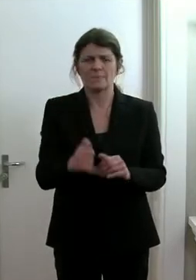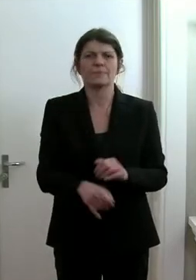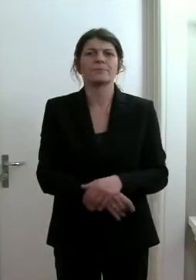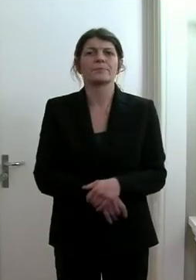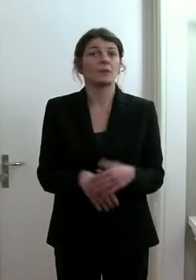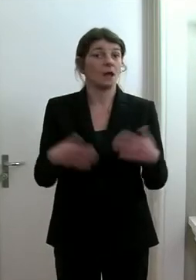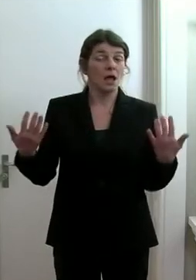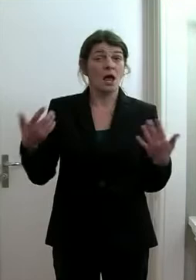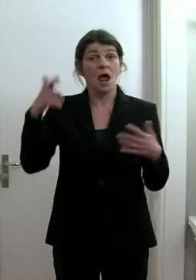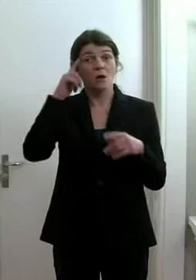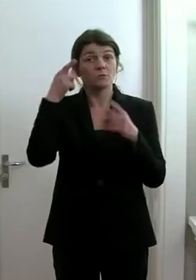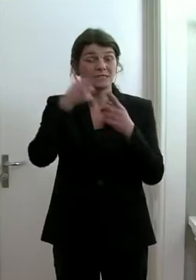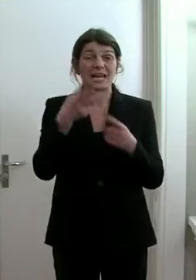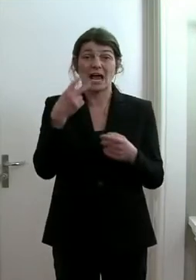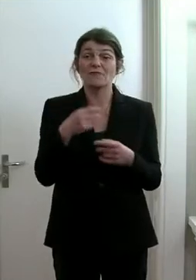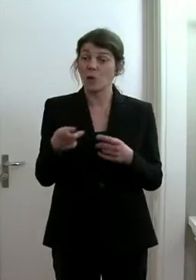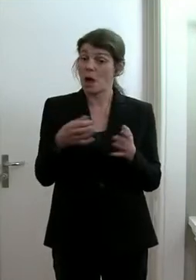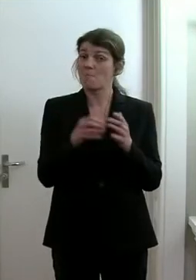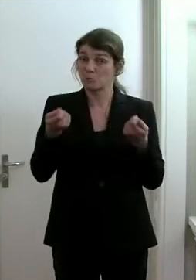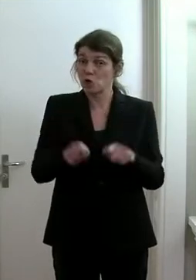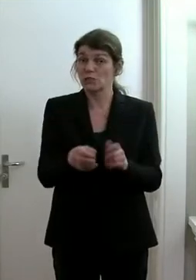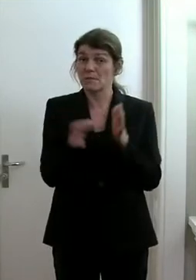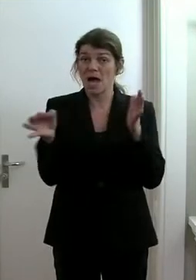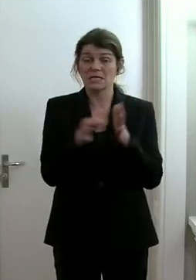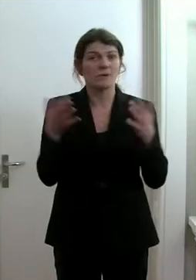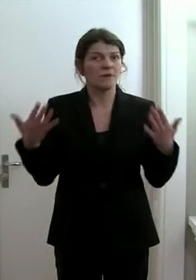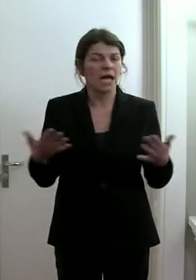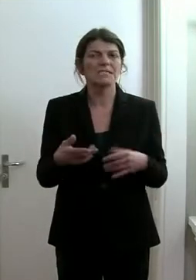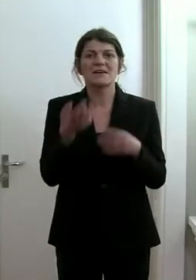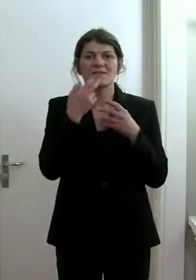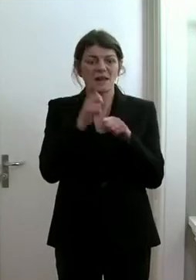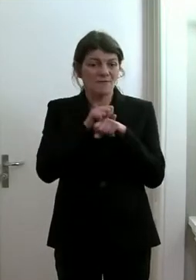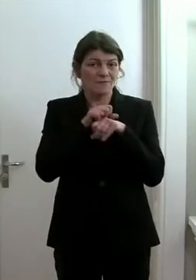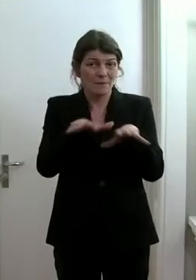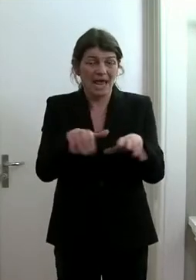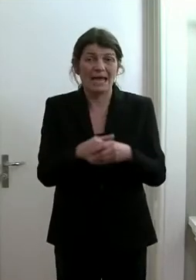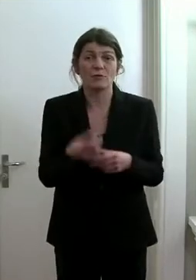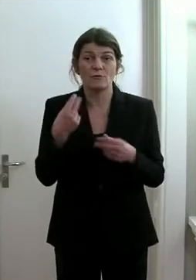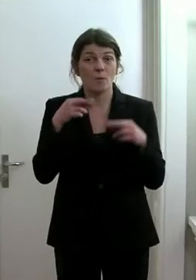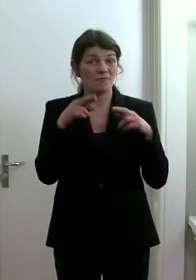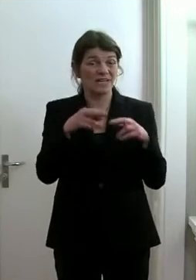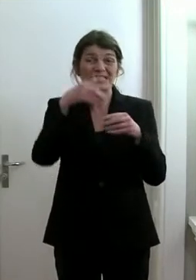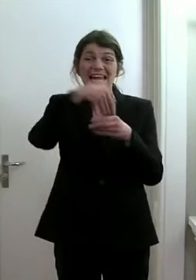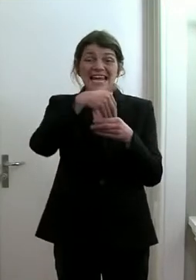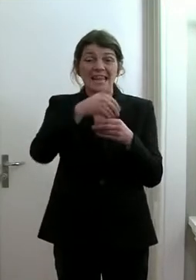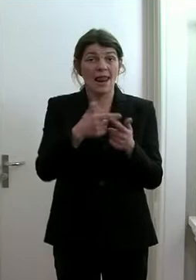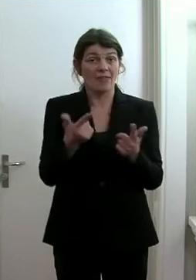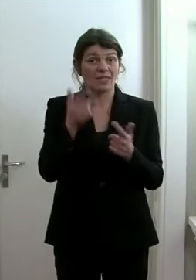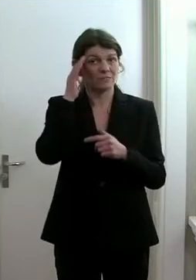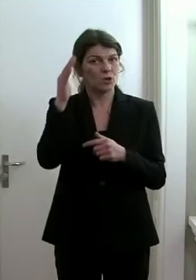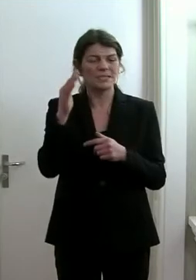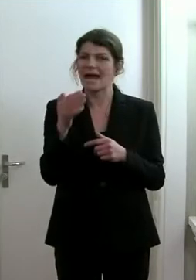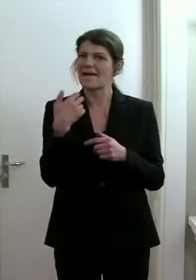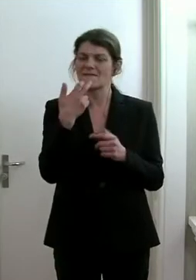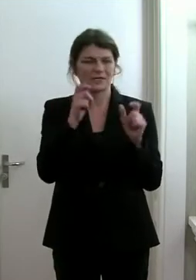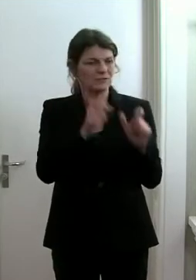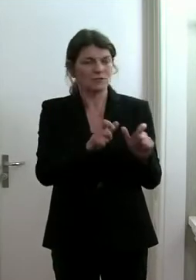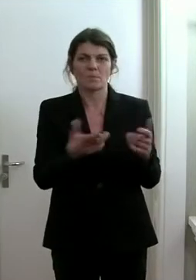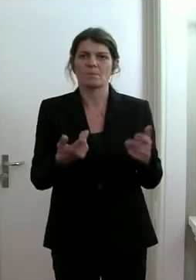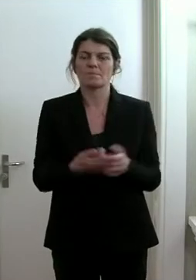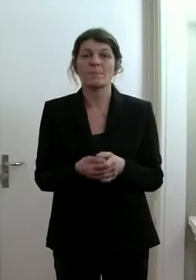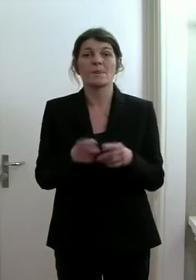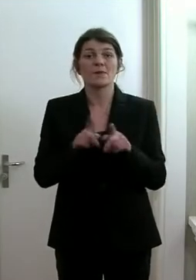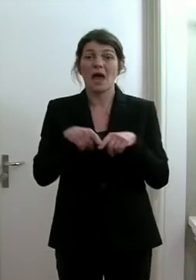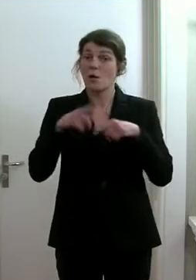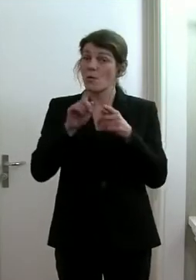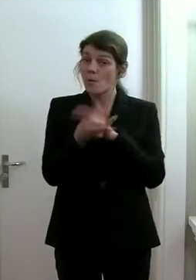Zentrales Ziel der beschlossenen Massnahmen ist es, eine Verbreitung des Virus innerhalb der Landespolizei verhindern und